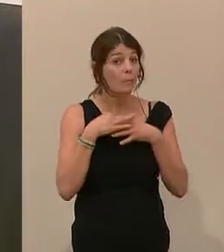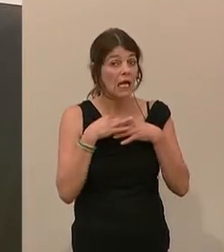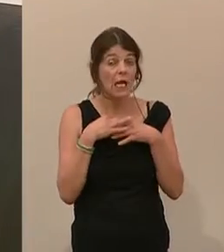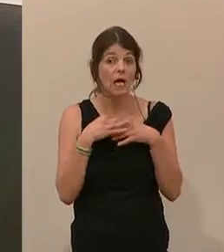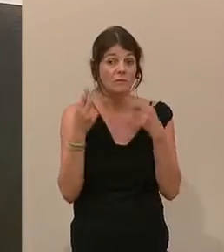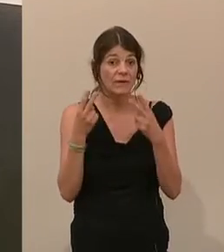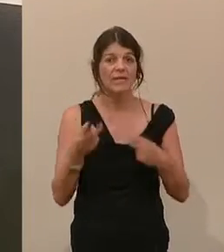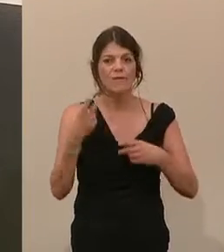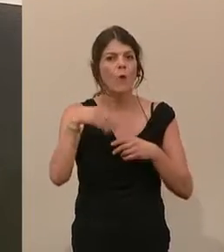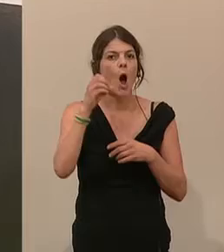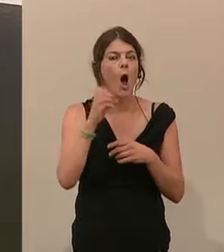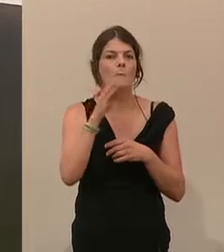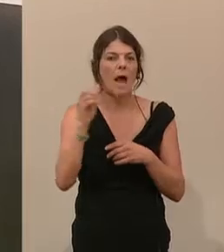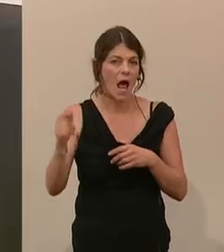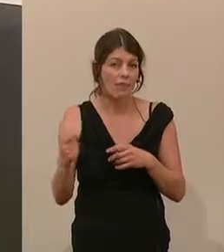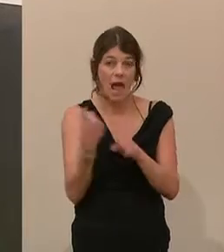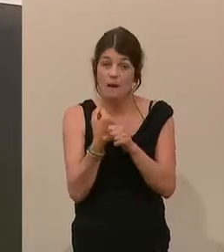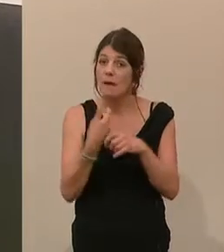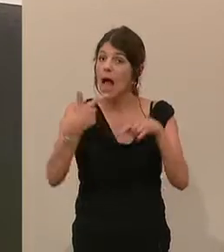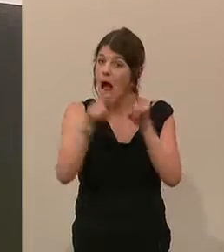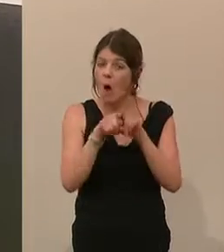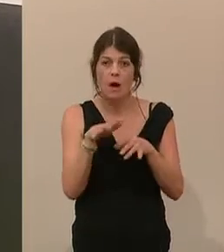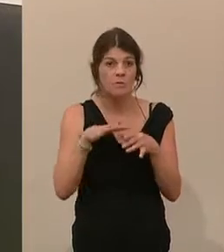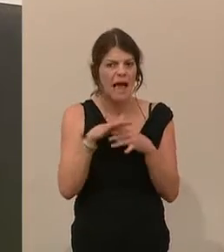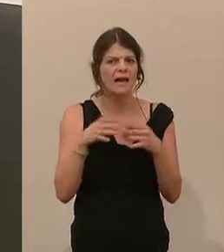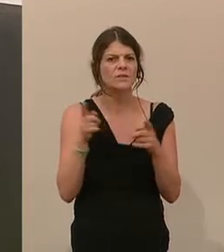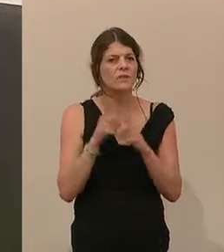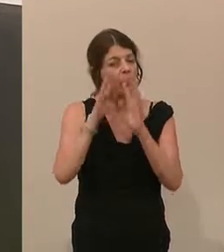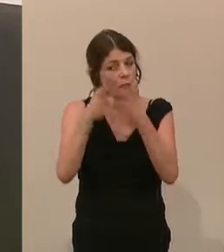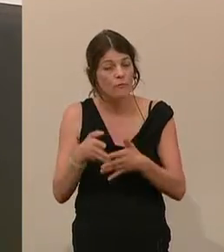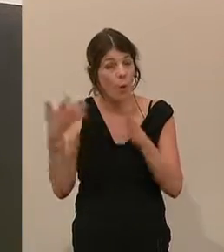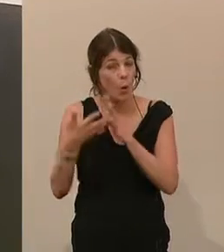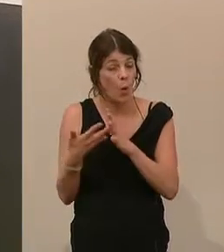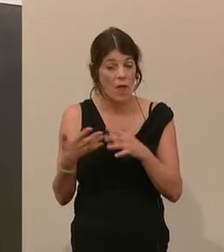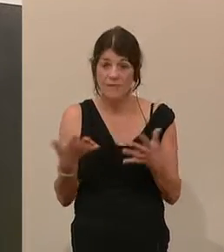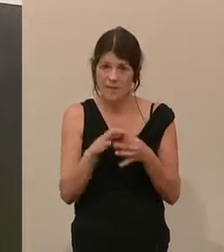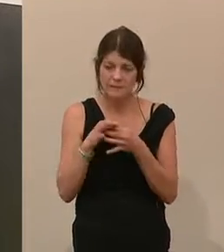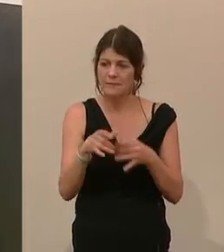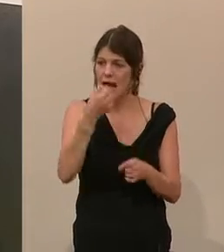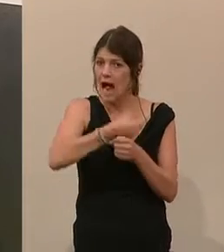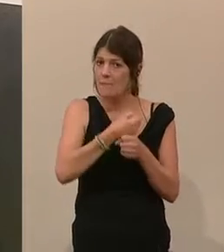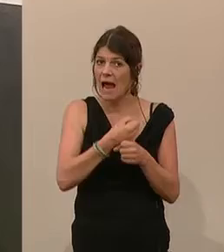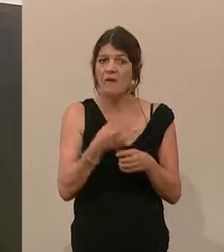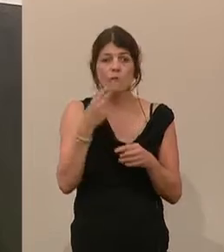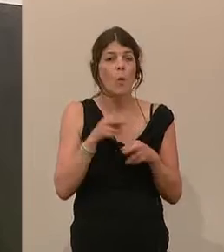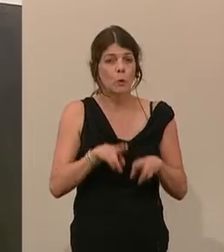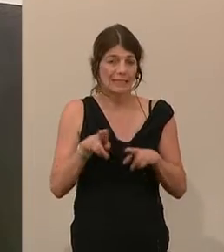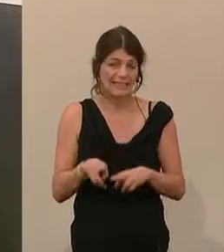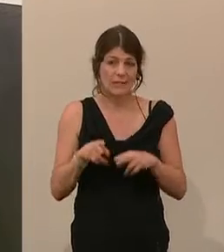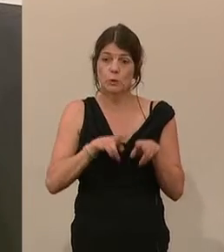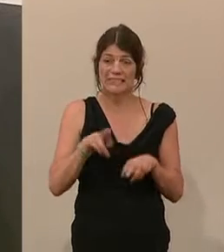der Obkart-Arbeit als auch aus der nachprüfenden Kontrolle betrifft. Das ist die Arbeit der Justiz, der